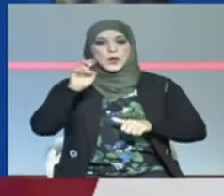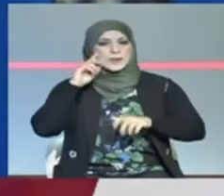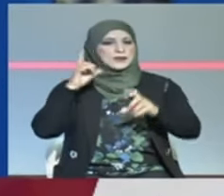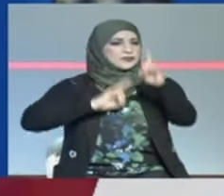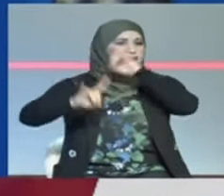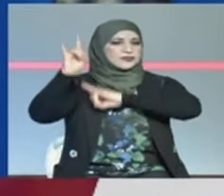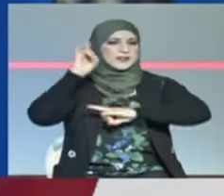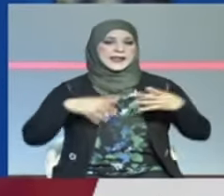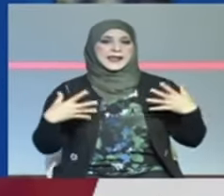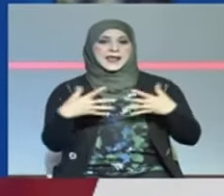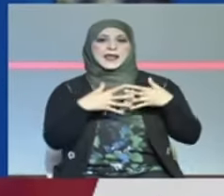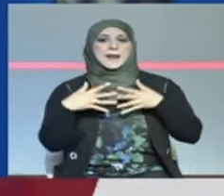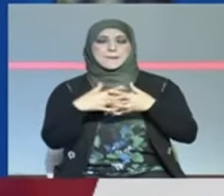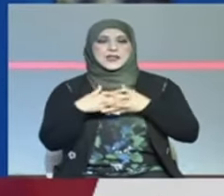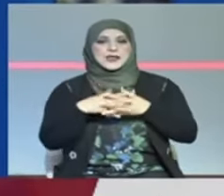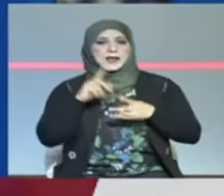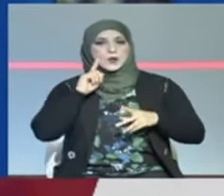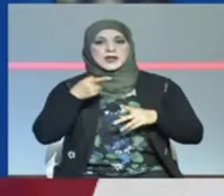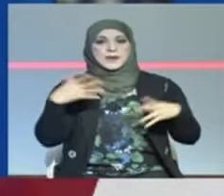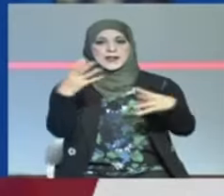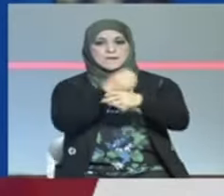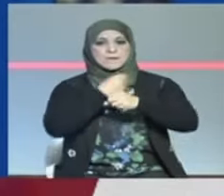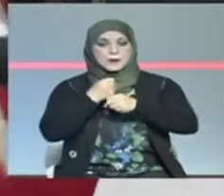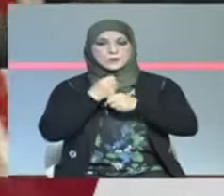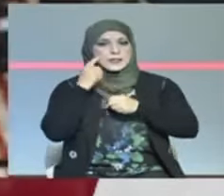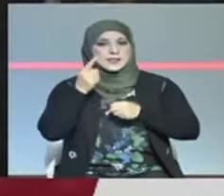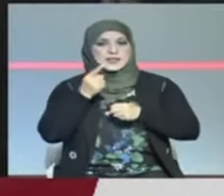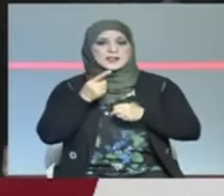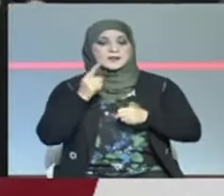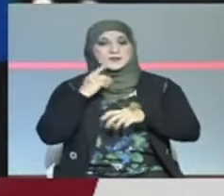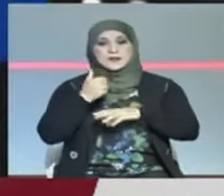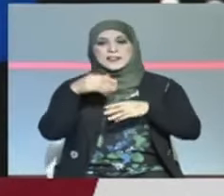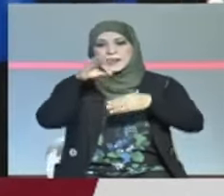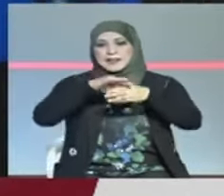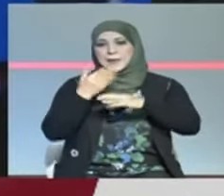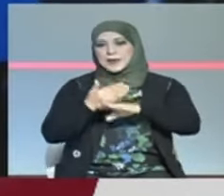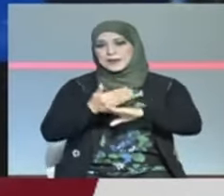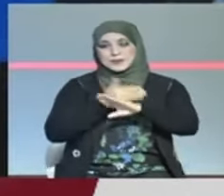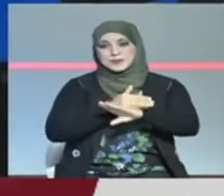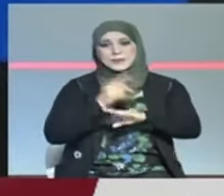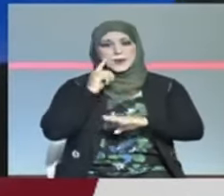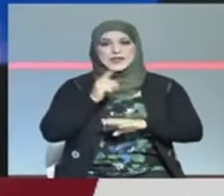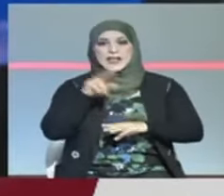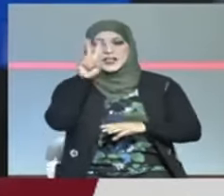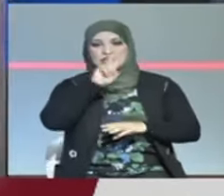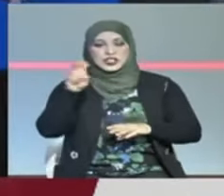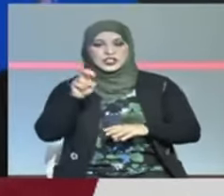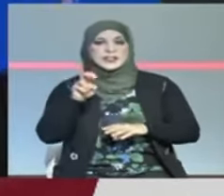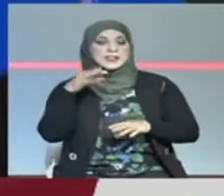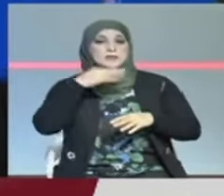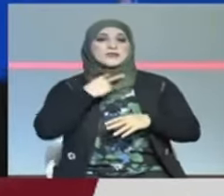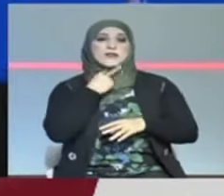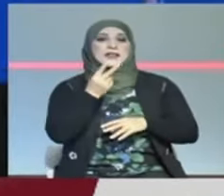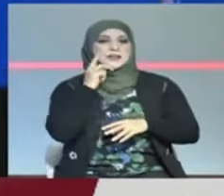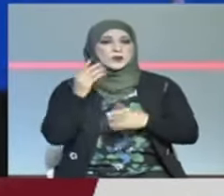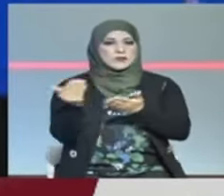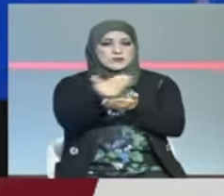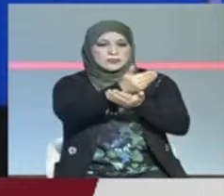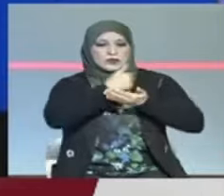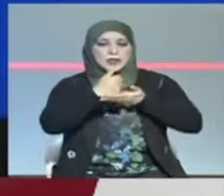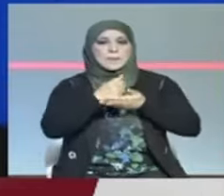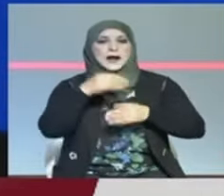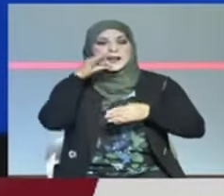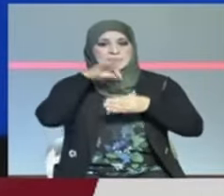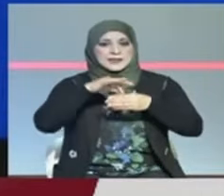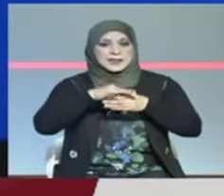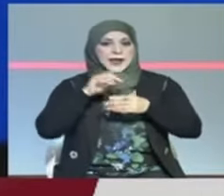الولايات المتحدة وذلك بعد فوزه في ولاية بنسلفانيا والتي تمنح عشرين صوتا من أصوات المجمع الانتخابية